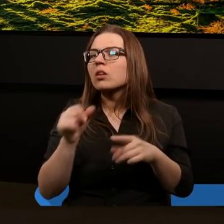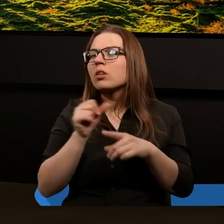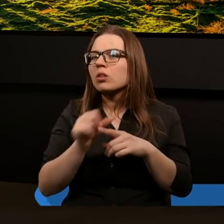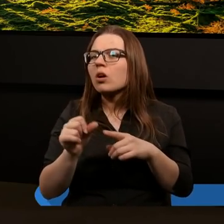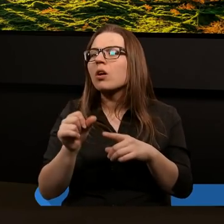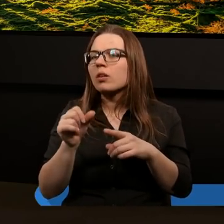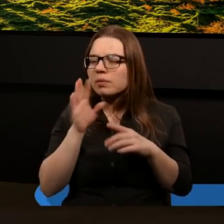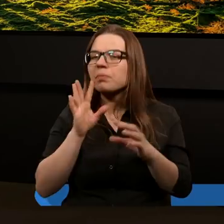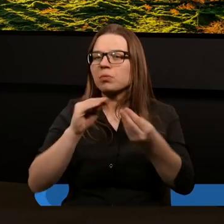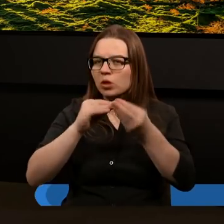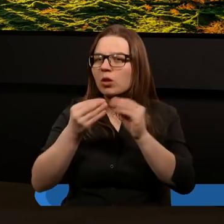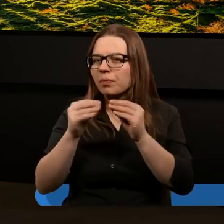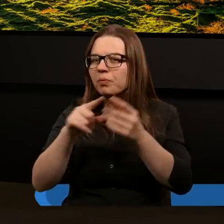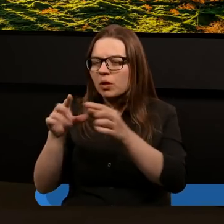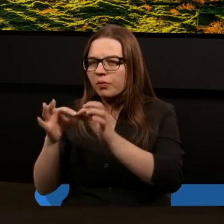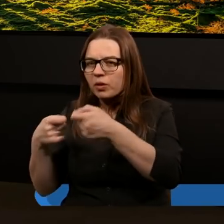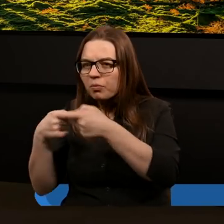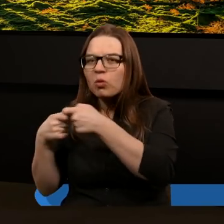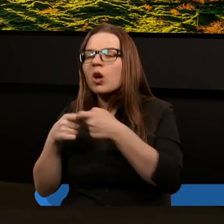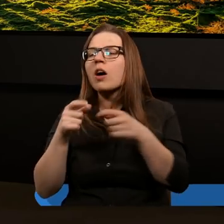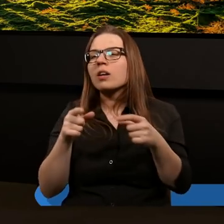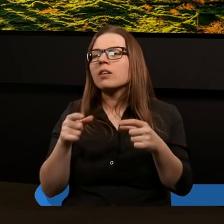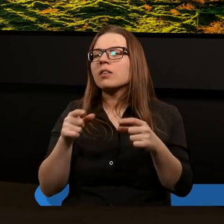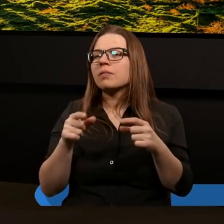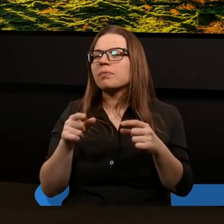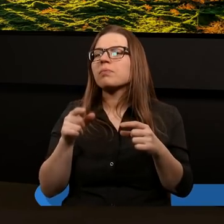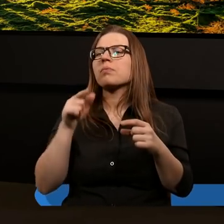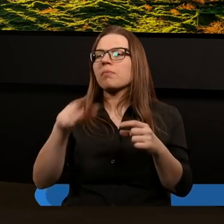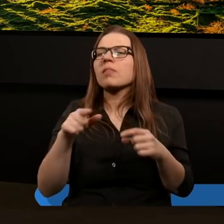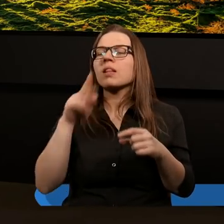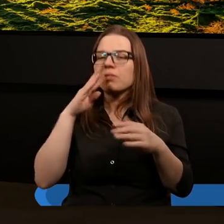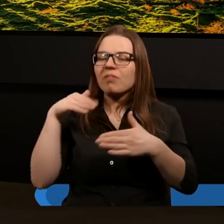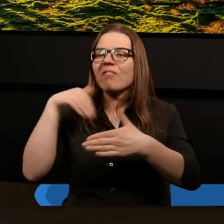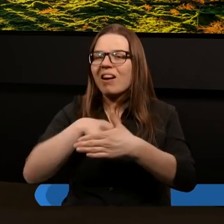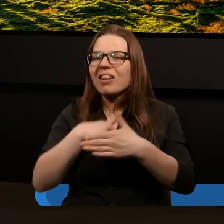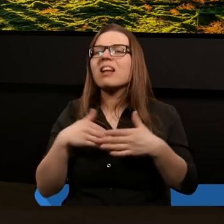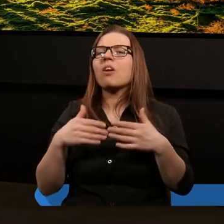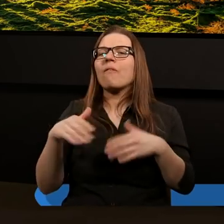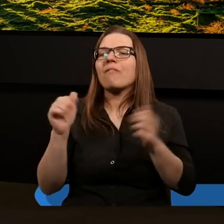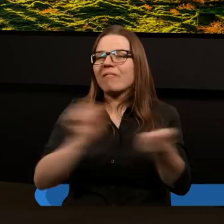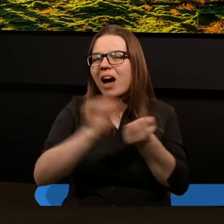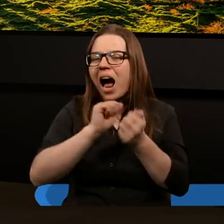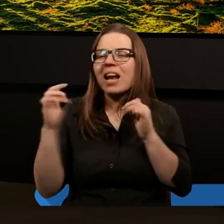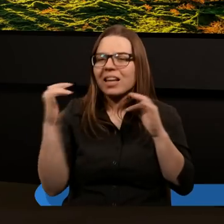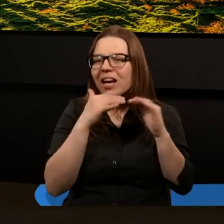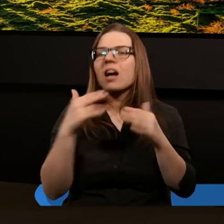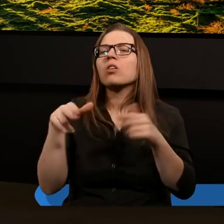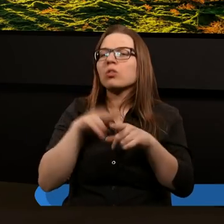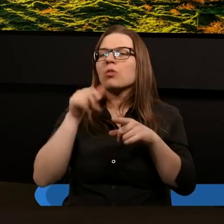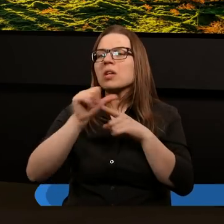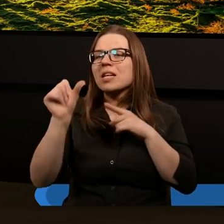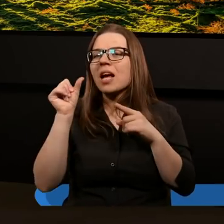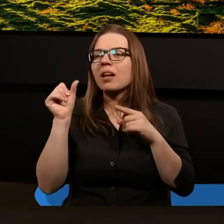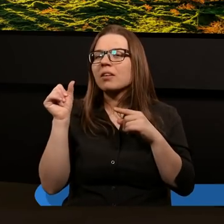i tak skonfliktowane, zróżnicowane chrześcijaństwo zaczyna toczyć wewnętrzną walkę, która trwa przeszło tysiąc lat i która